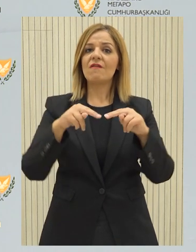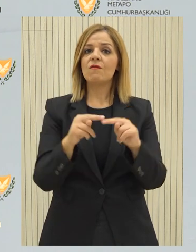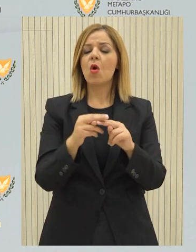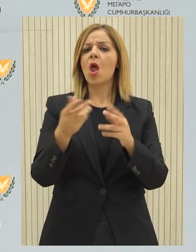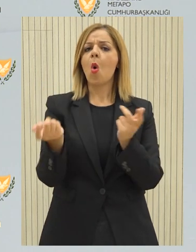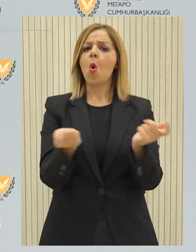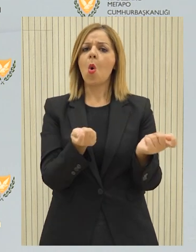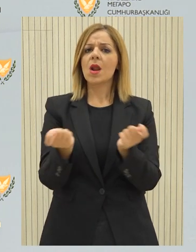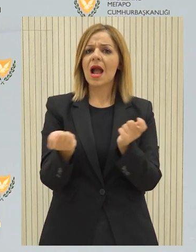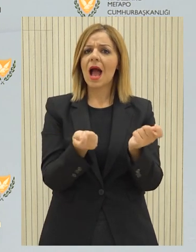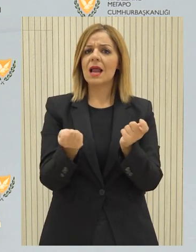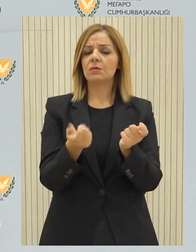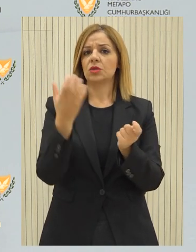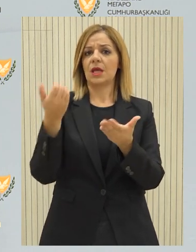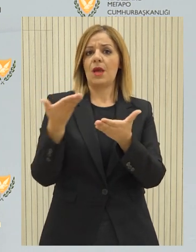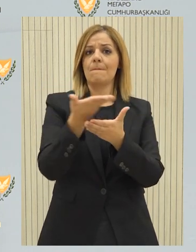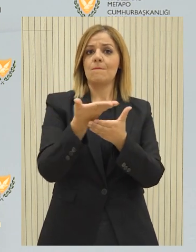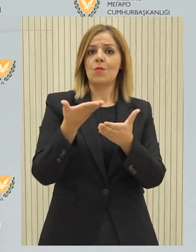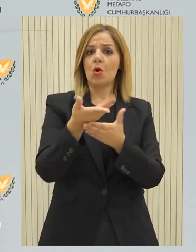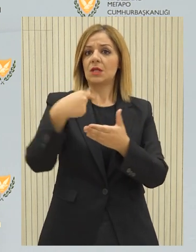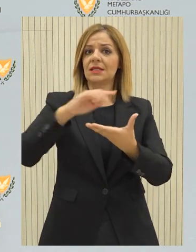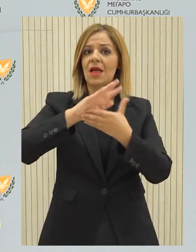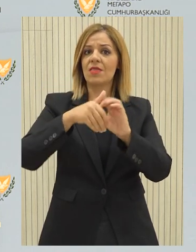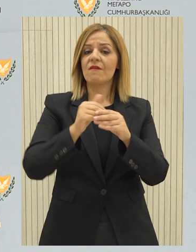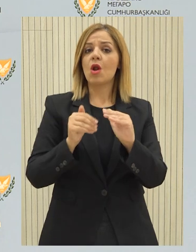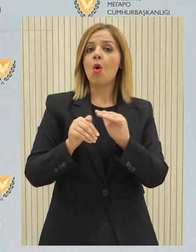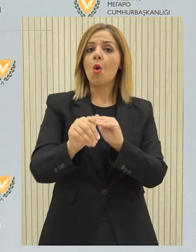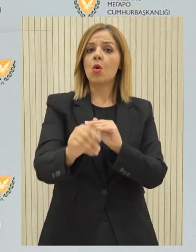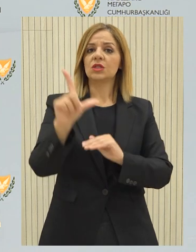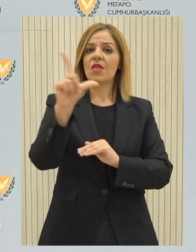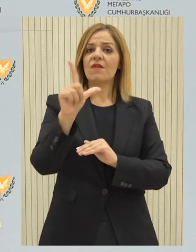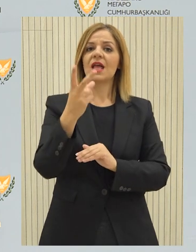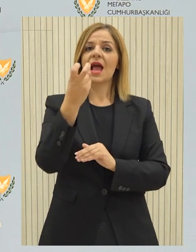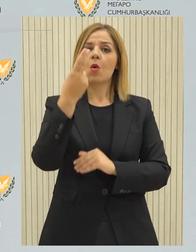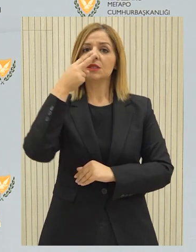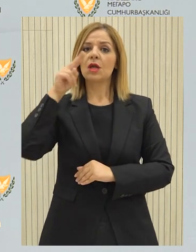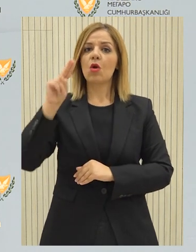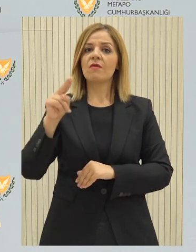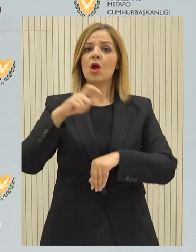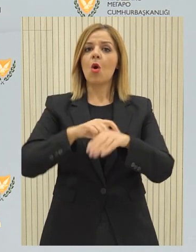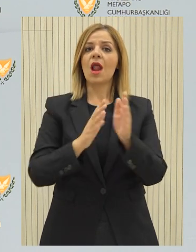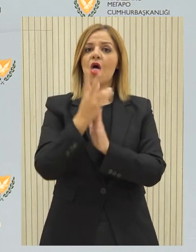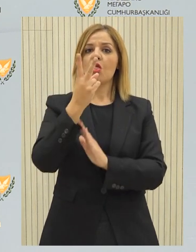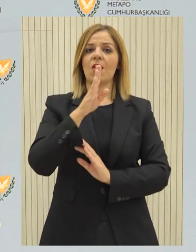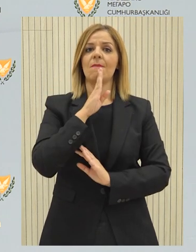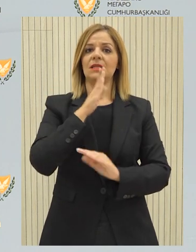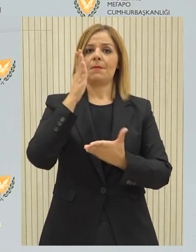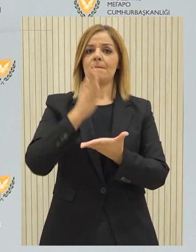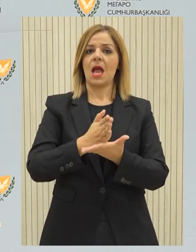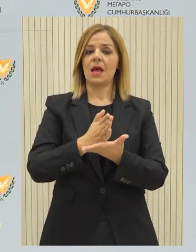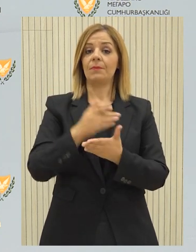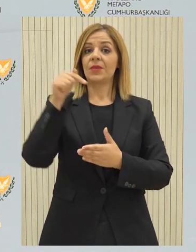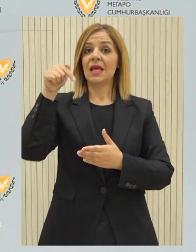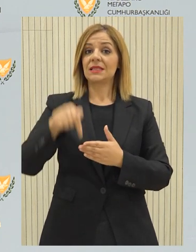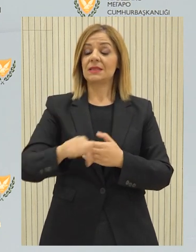δημοσιοδικαίου μέσω του γνωμοδοτικού συμβουλίου θα διαρκέσει μέχρι την Δευτέρα 20 Νοεμβρίου στις 12 το μεσημέρι. Μέχρι